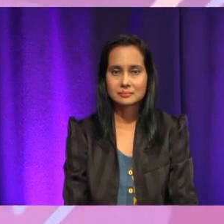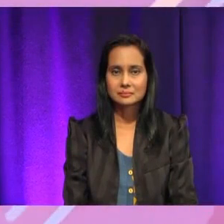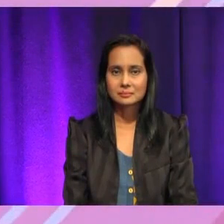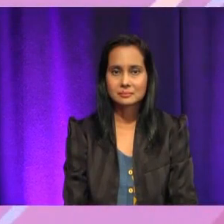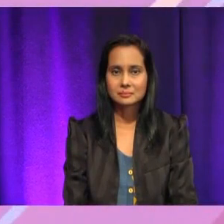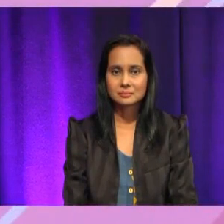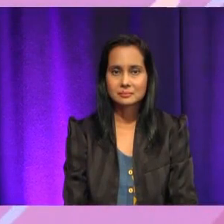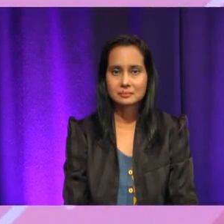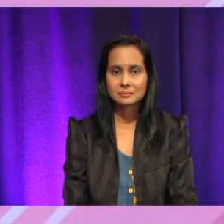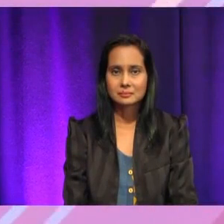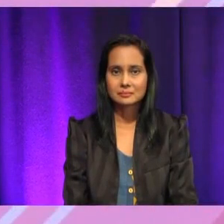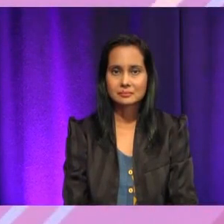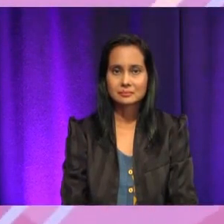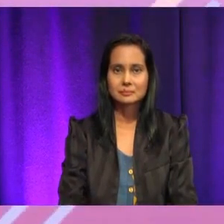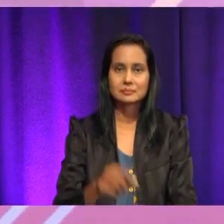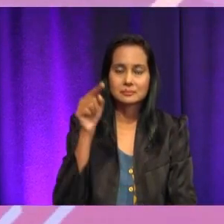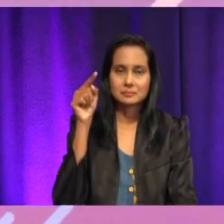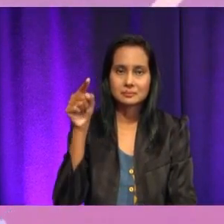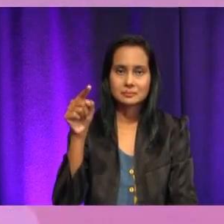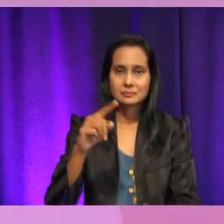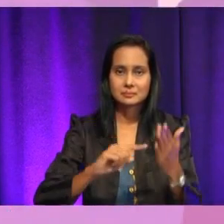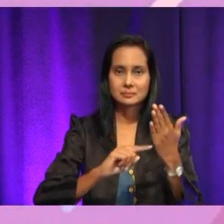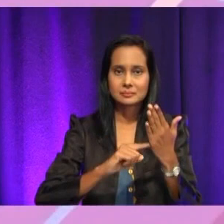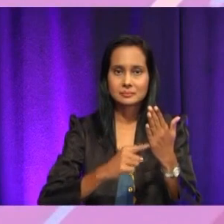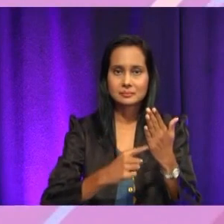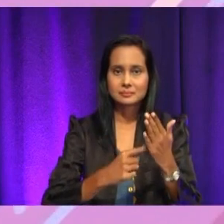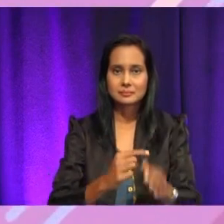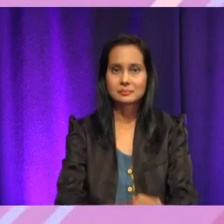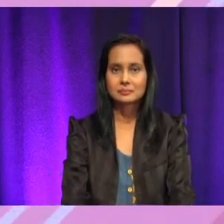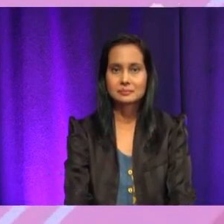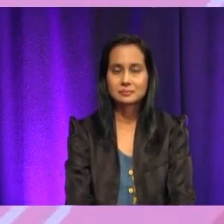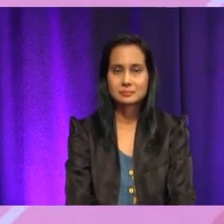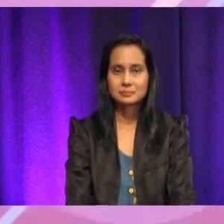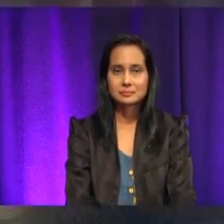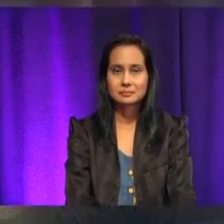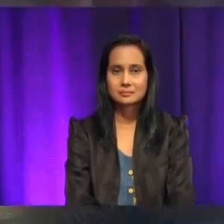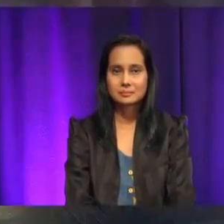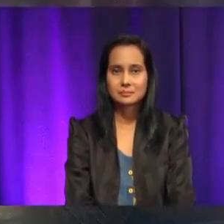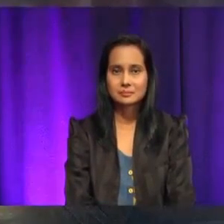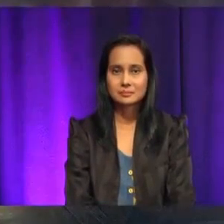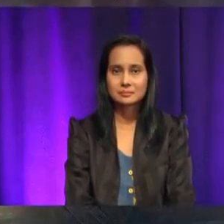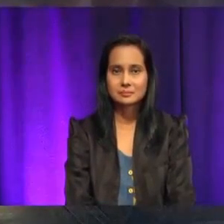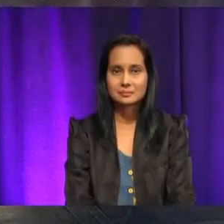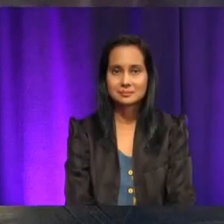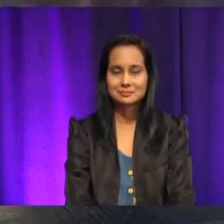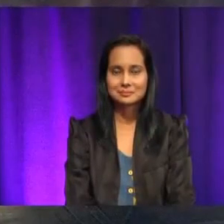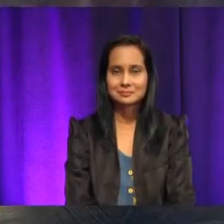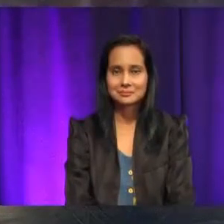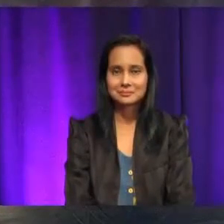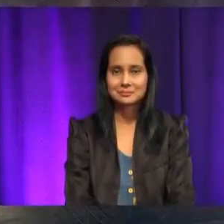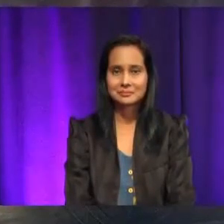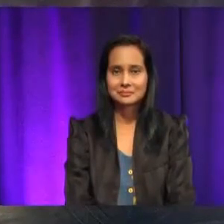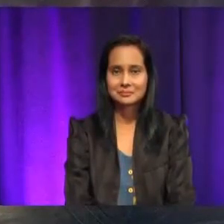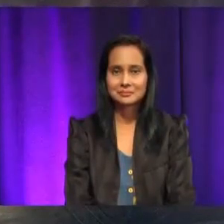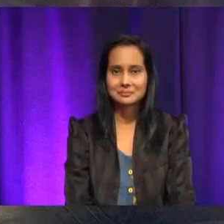6. Bila cekan butang mula. Haa, Ifan dah terlampauk begitu bersemangat. Betul,